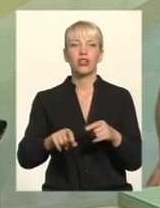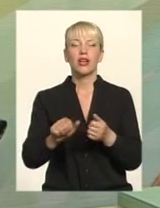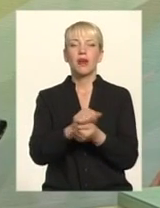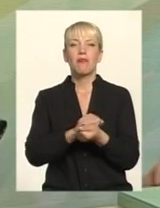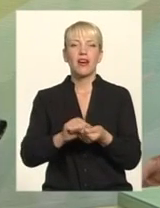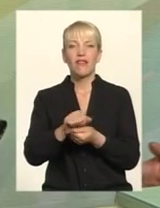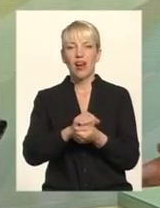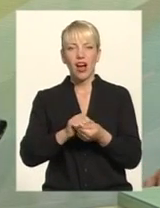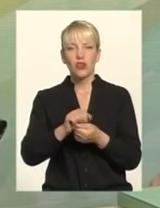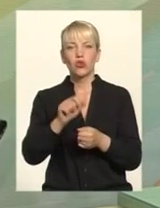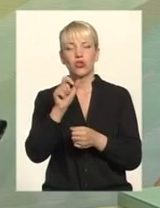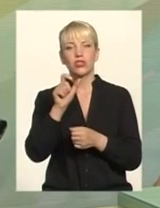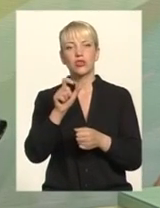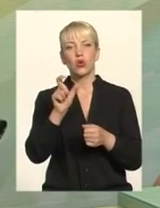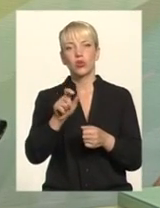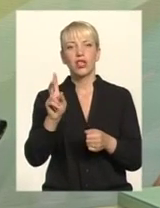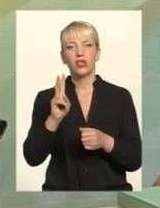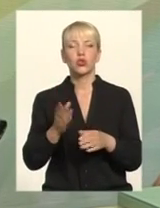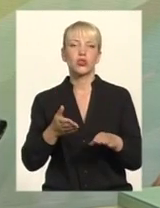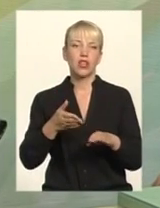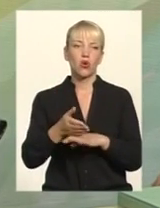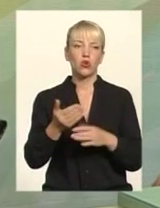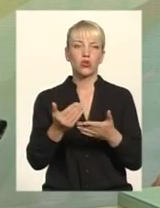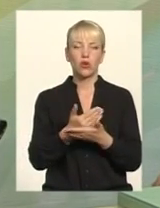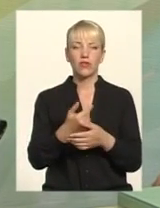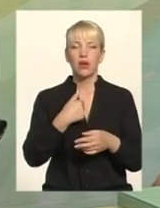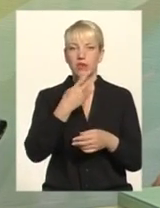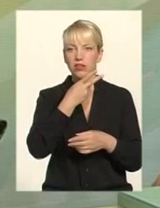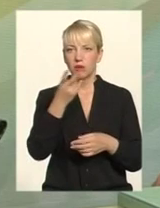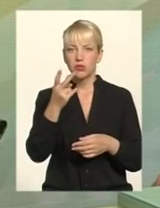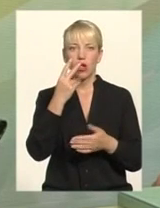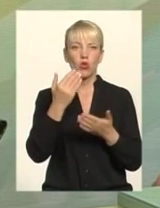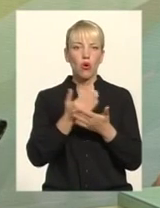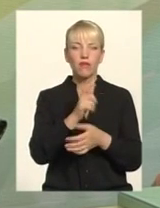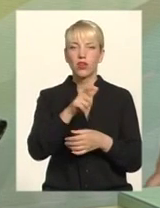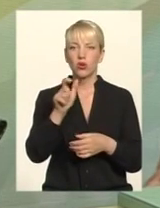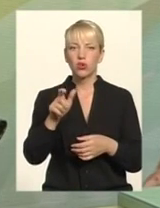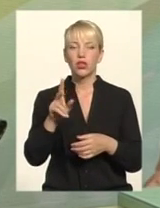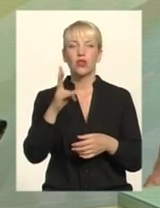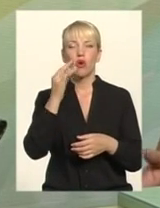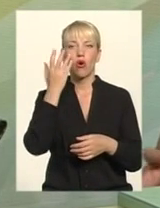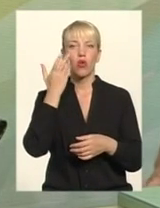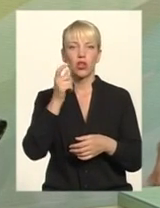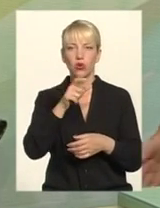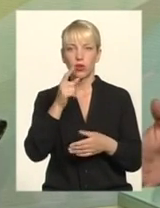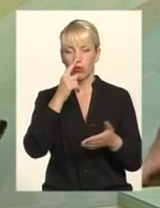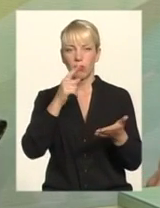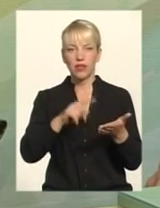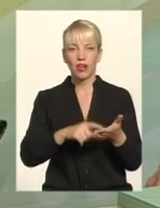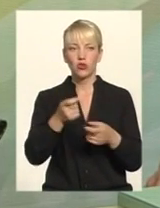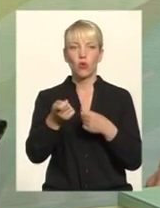заходять Ми дивимося, нам кажеться, що нові люди, нова генерація, попадаючи в тене та влади, вони